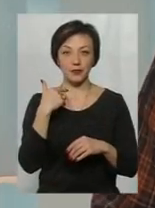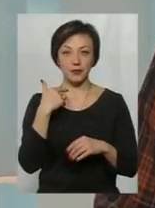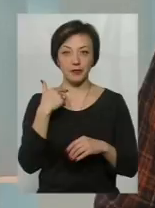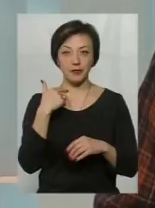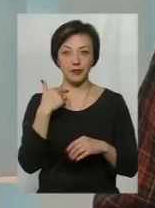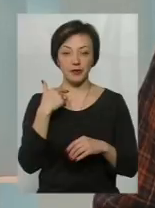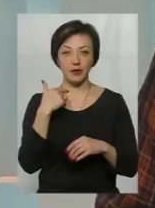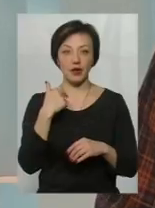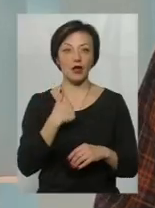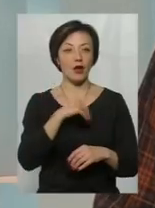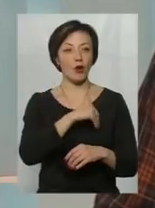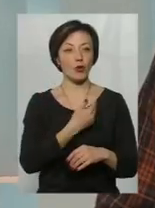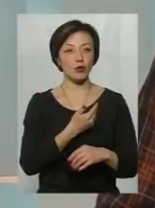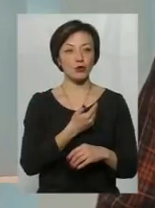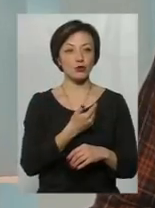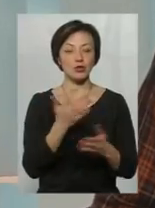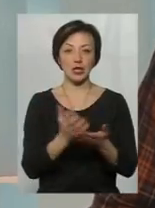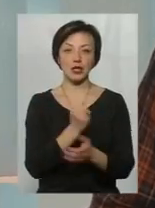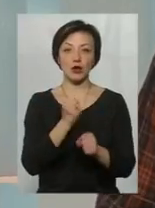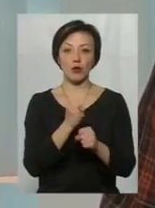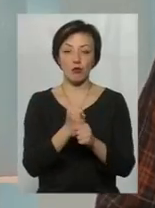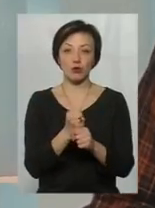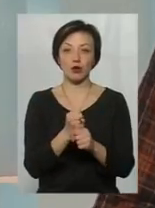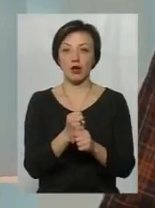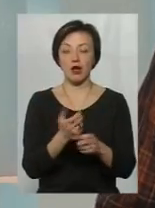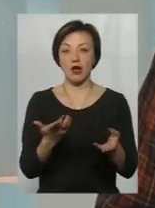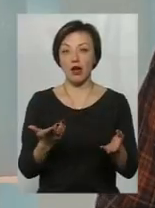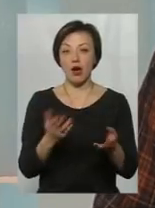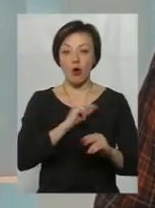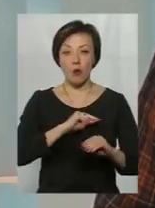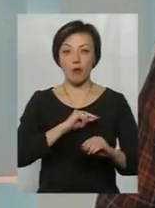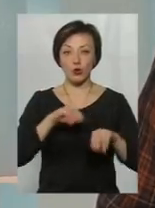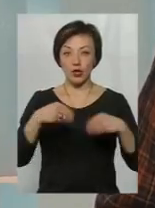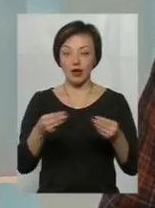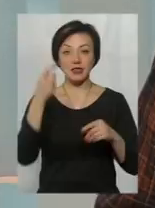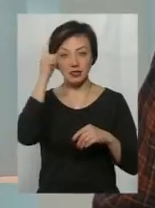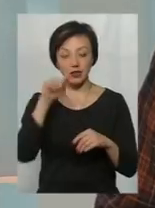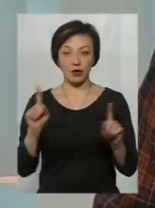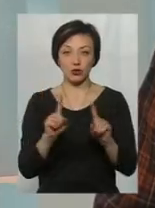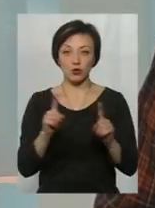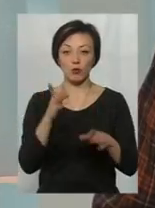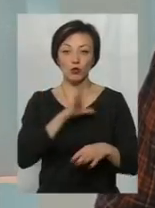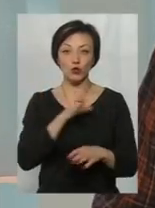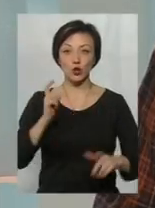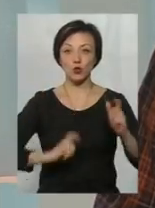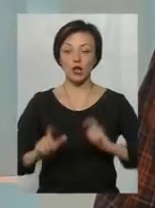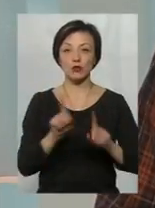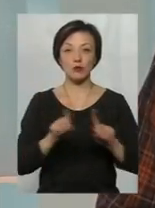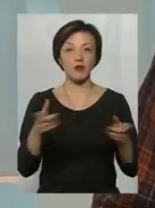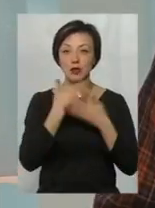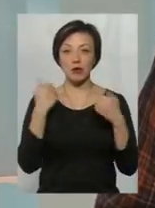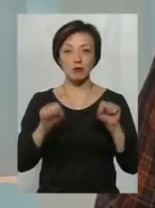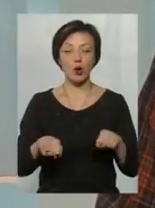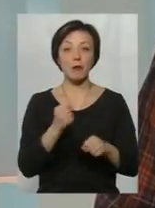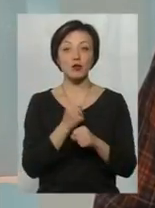коли я хочу піти знайти якусь роботу, роботодавець. Не знаю, що ти, будучи студентом, особливо не мав змоги